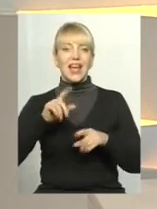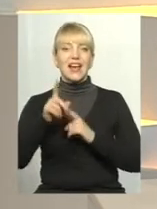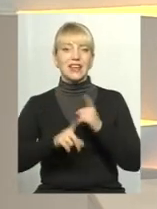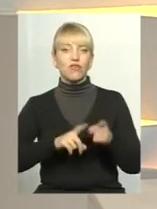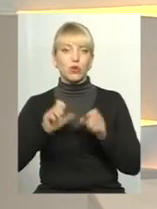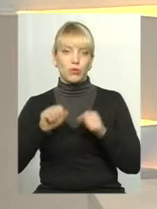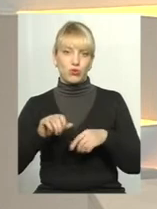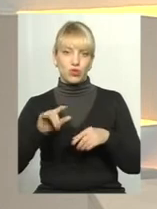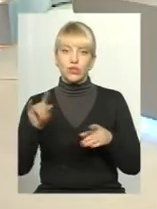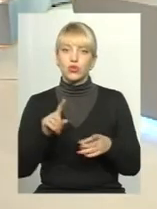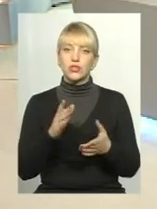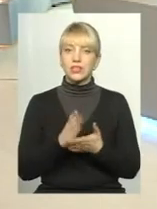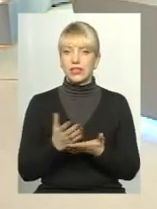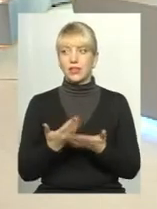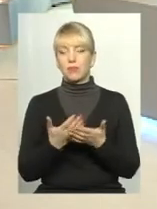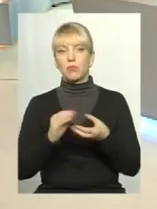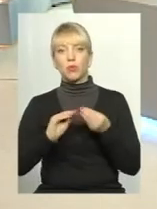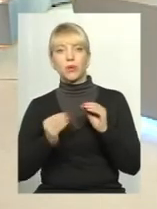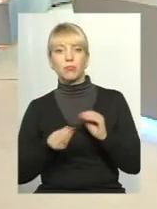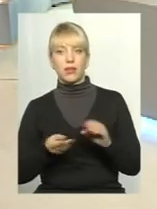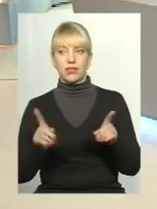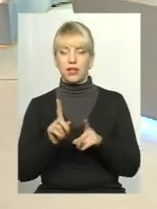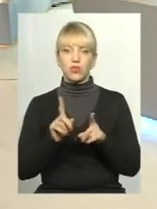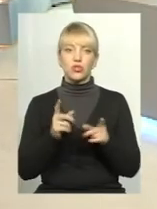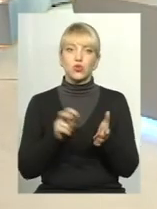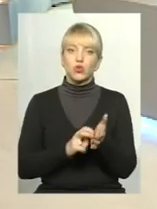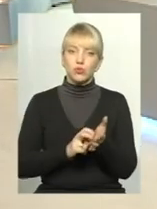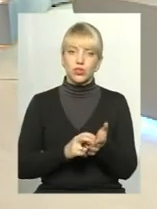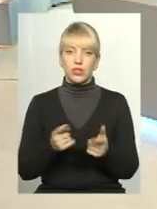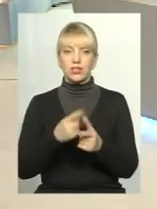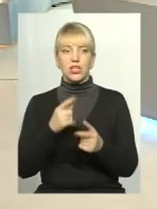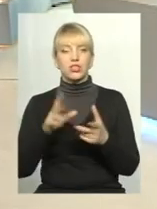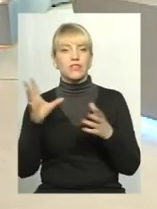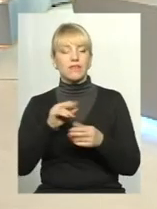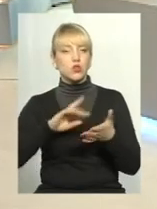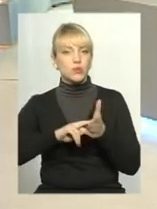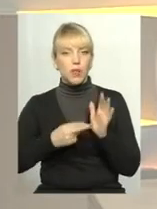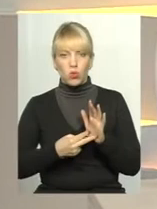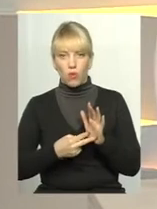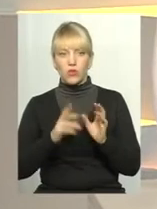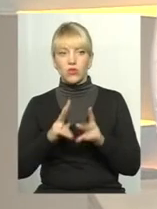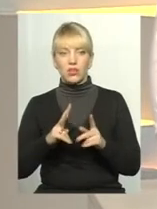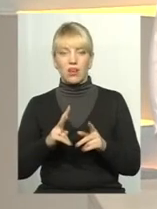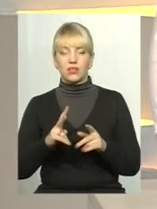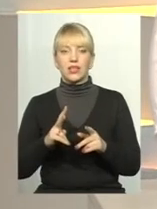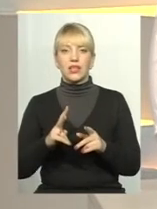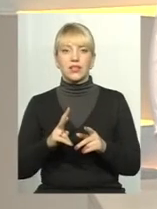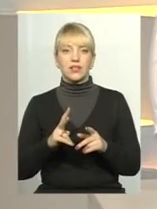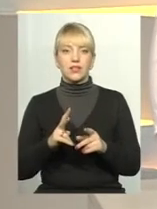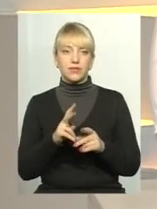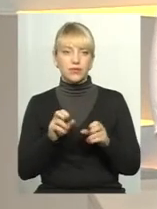щось, проблематика якась, чогось битись, чи вже все сплановано, як обійти гострі кути?